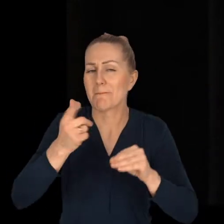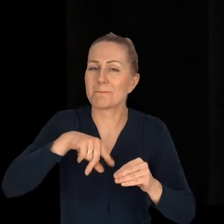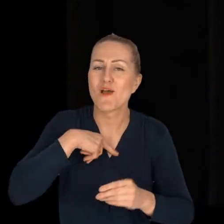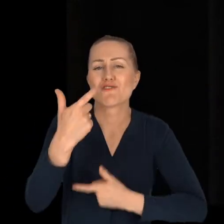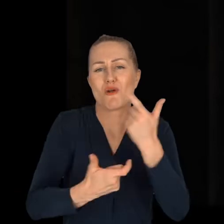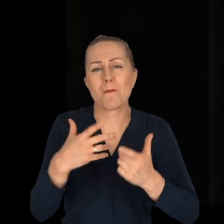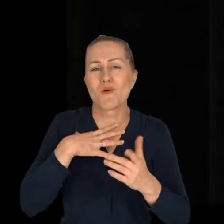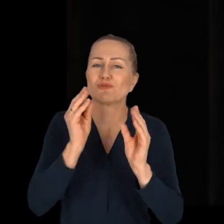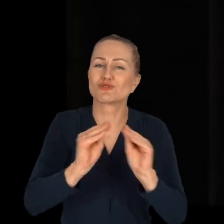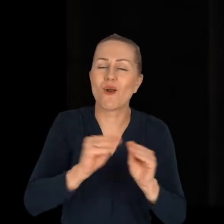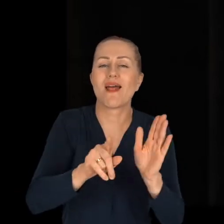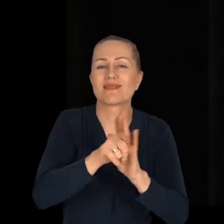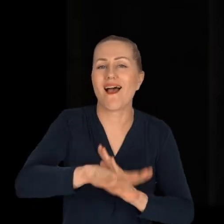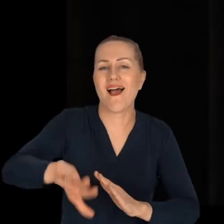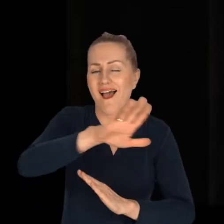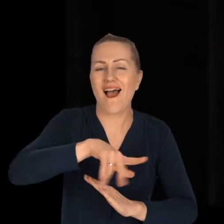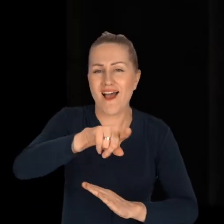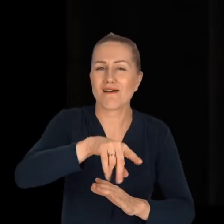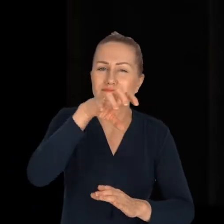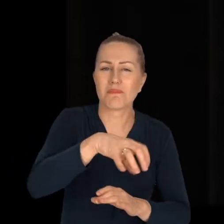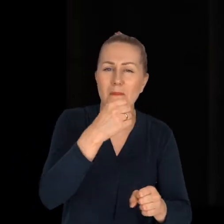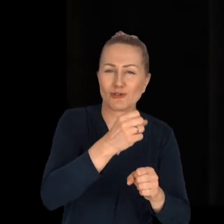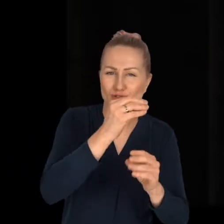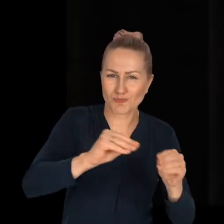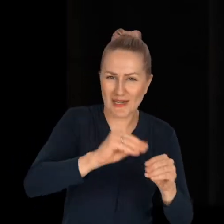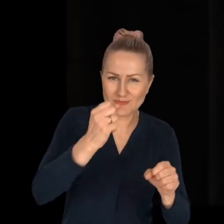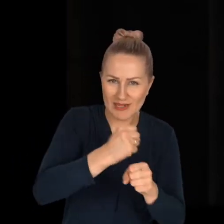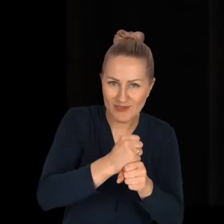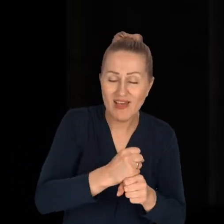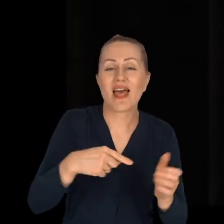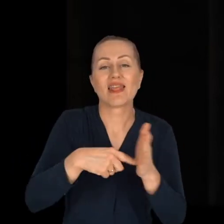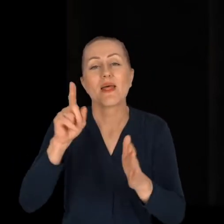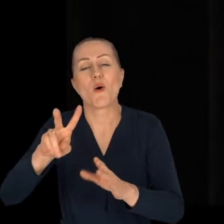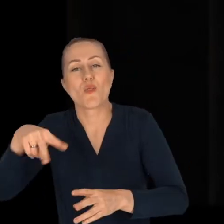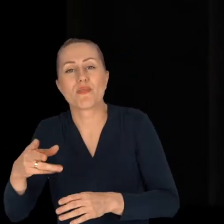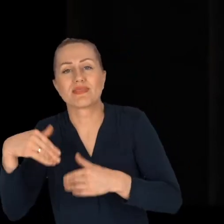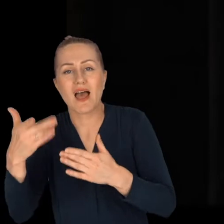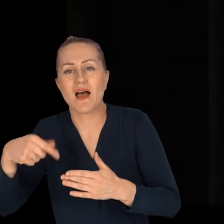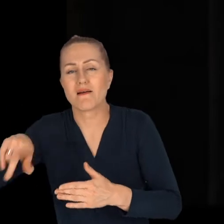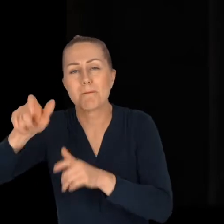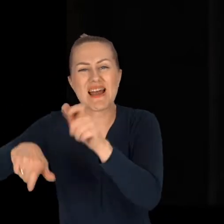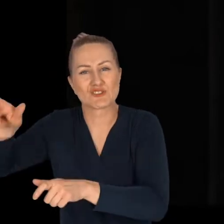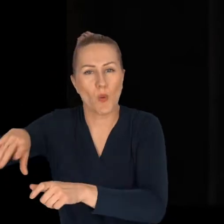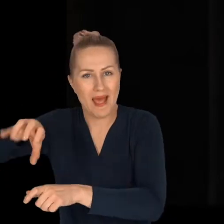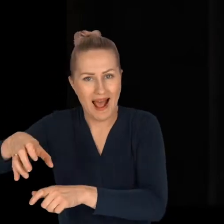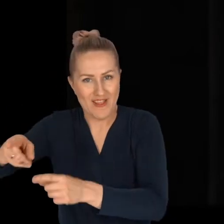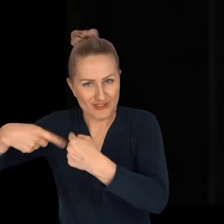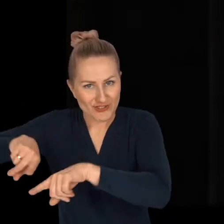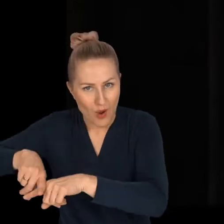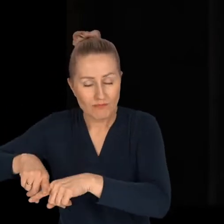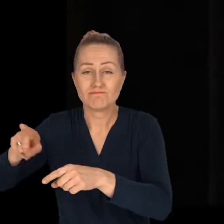rozpoczęliśmy od takich szkoleń dla kadry kierowniczej, następnie objęliśmy również nimi nasz dział personalny,